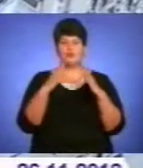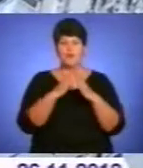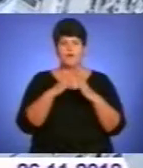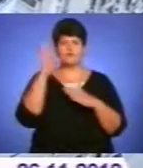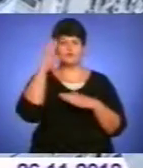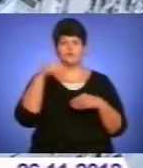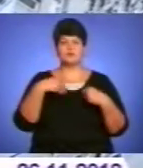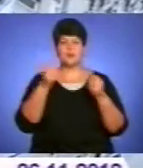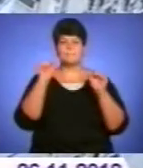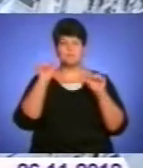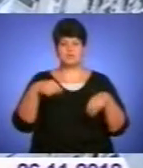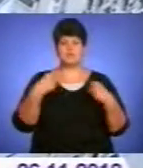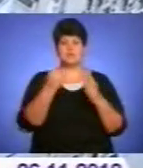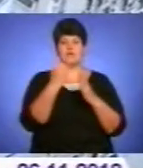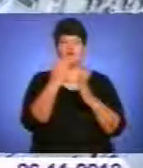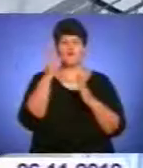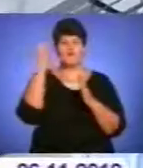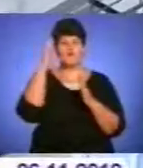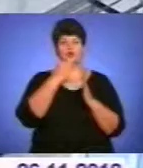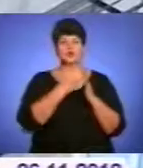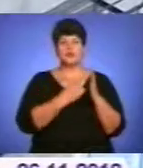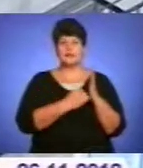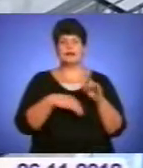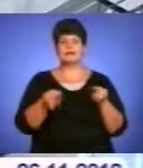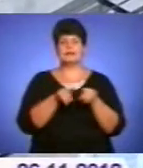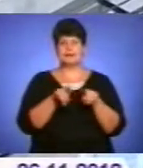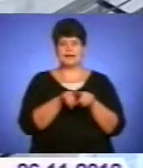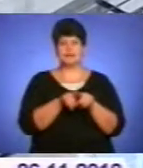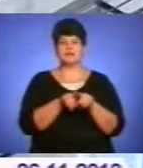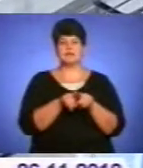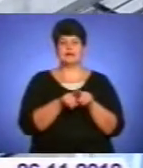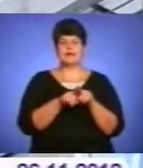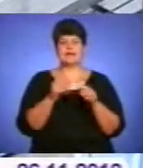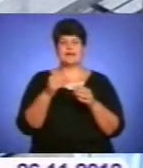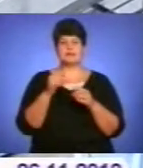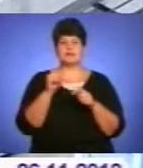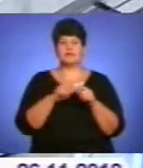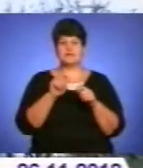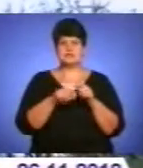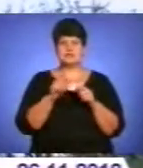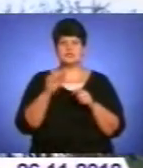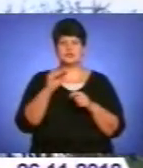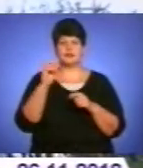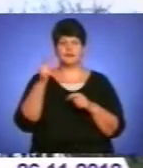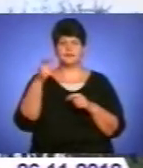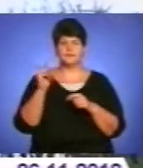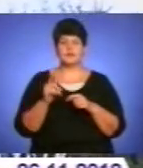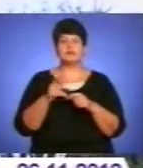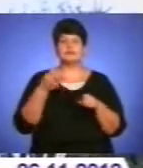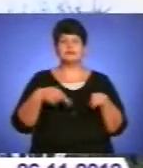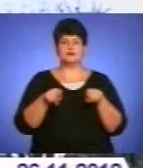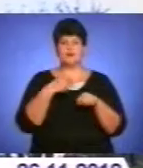може надавати як водоканал, так і житлово-експлуатаційні організації. Відповідно, каже директор Тернобіль